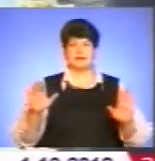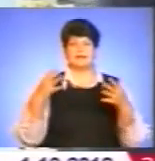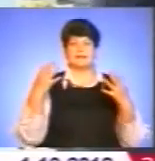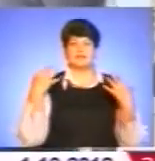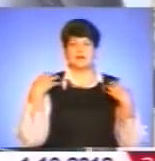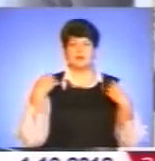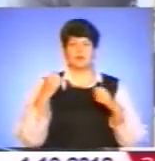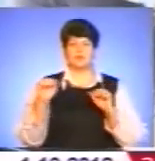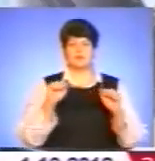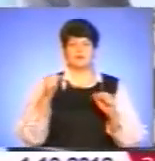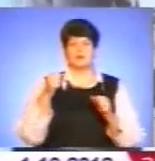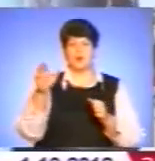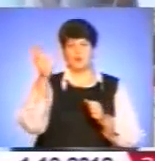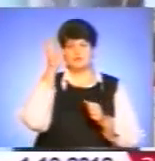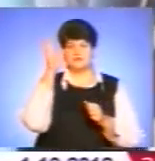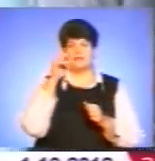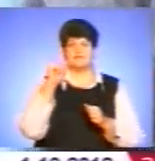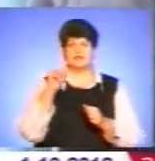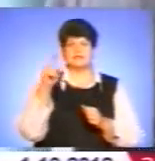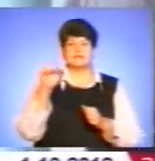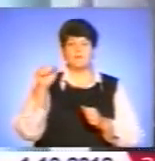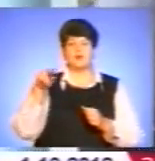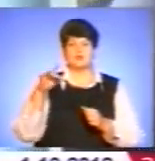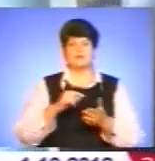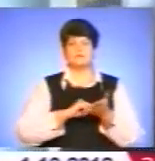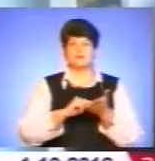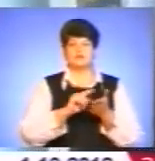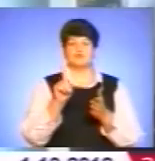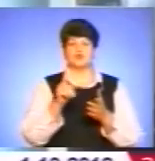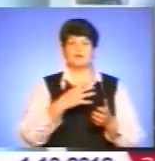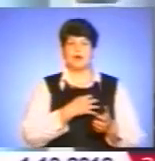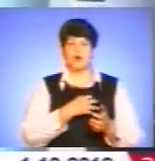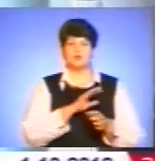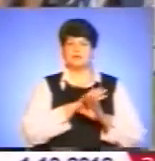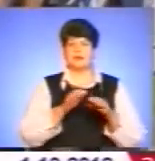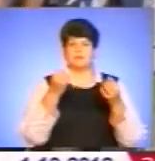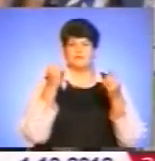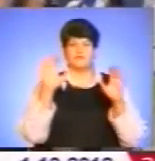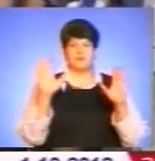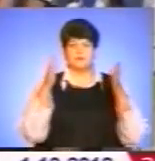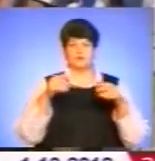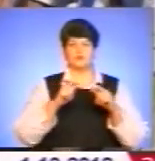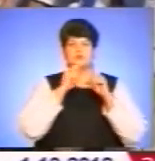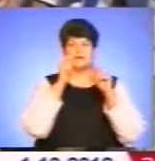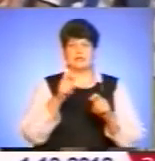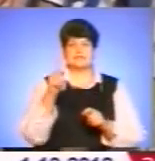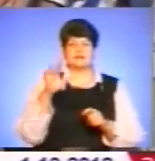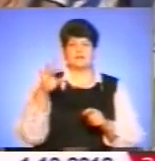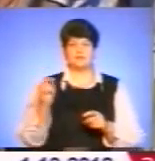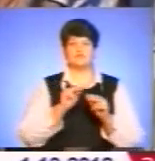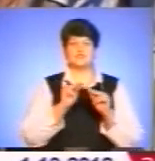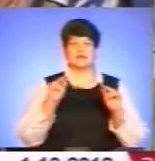науки облдержадміністрації Іван Запорожан зазначив, що нагороди не випадково вручили у Зарваниці, адже саме вчителі